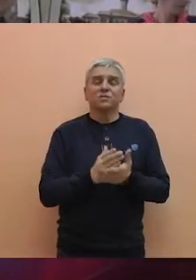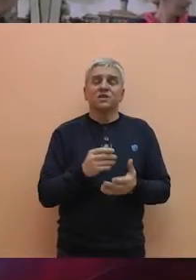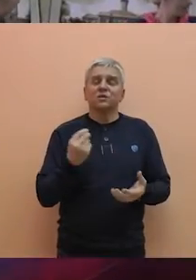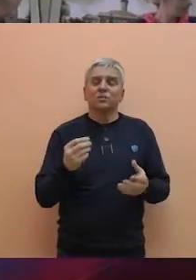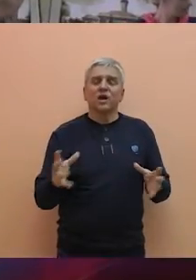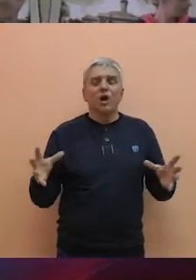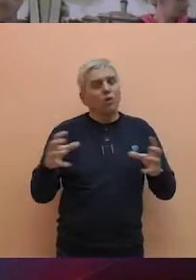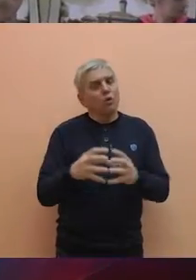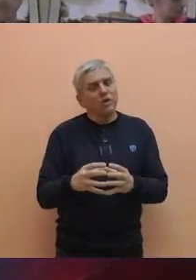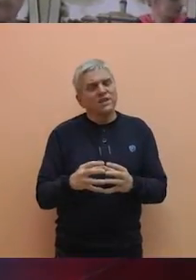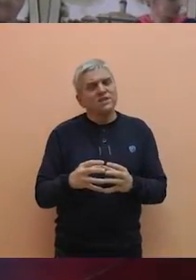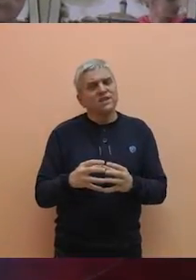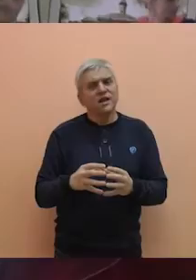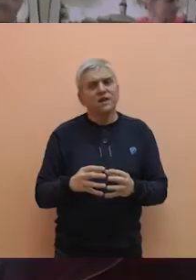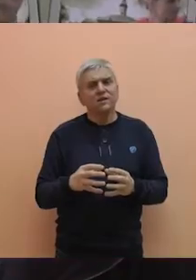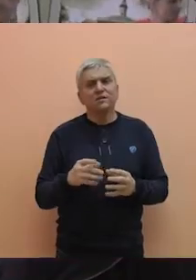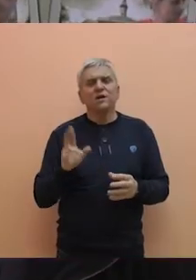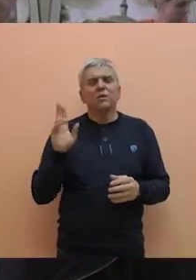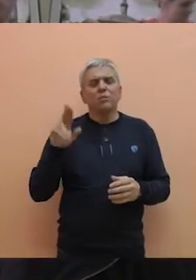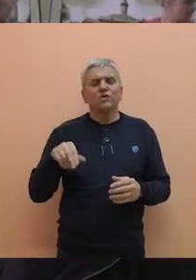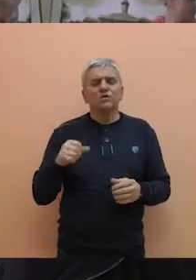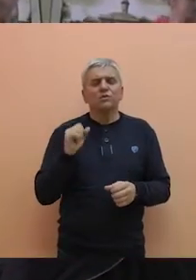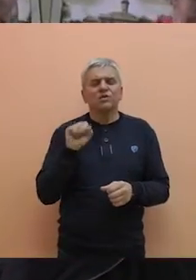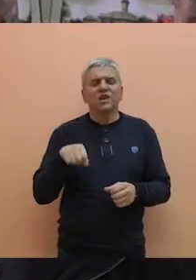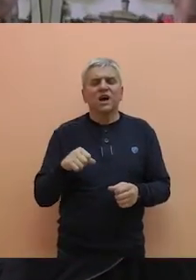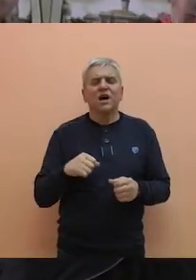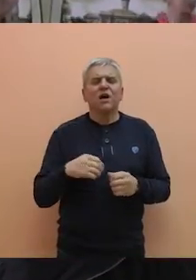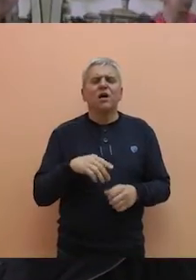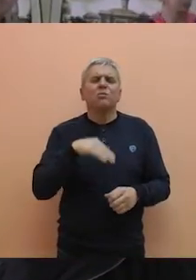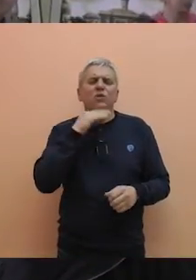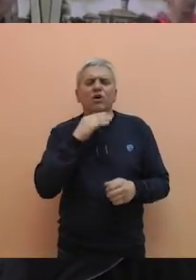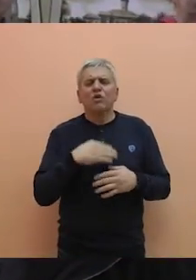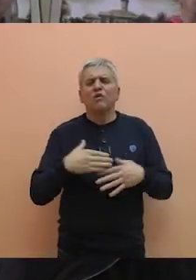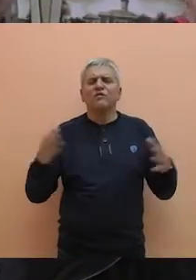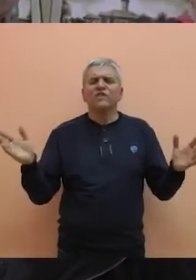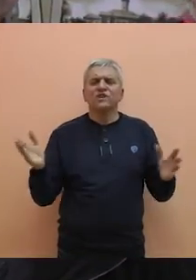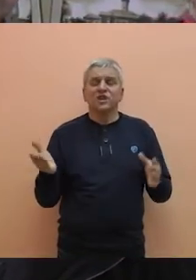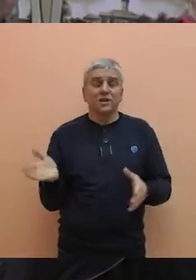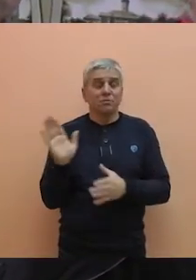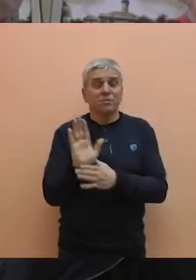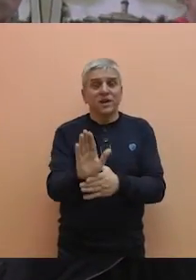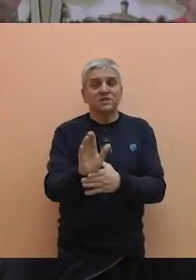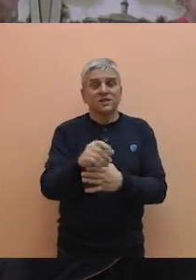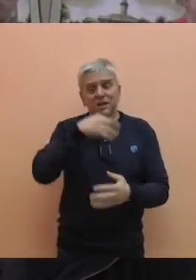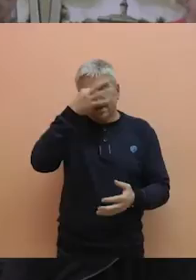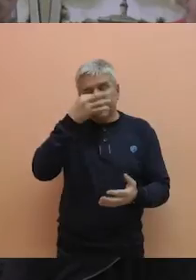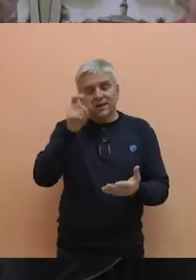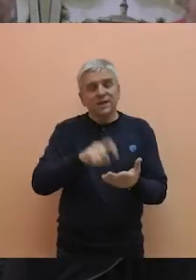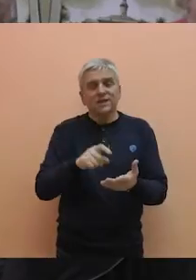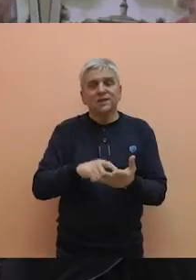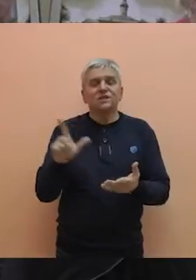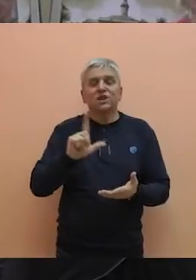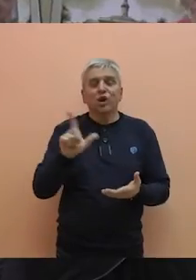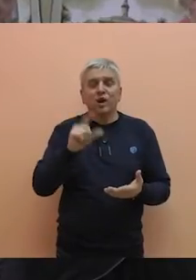koalicije moći da mnogo šire obezbedimo za stupanje interesa